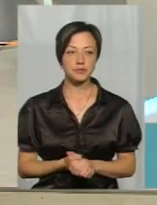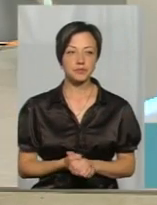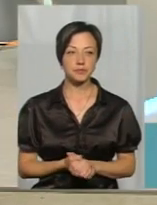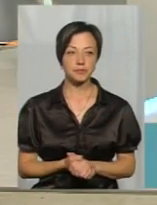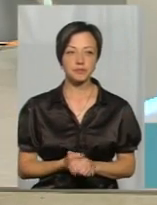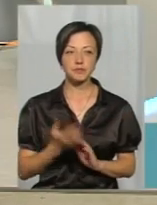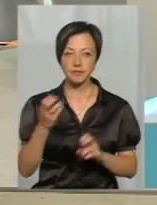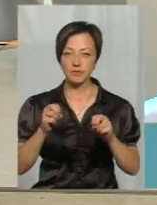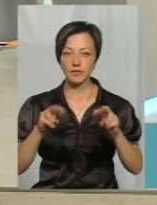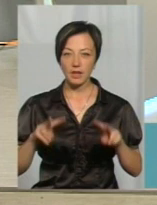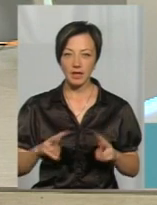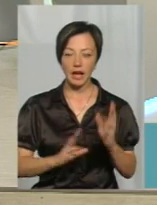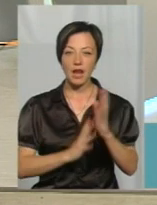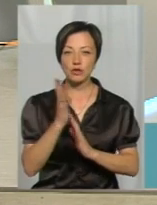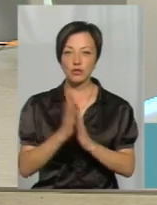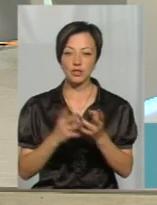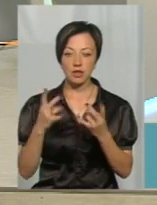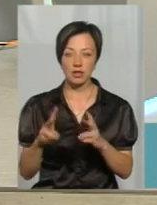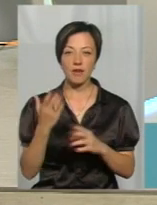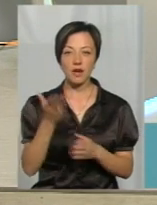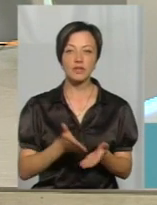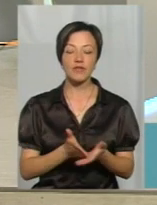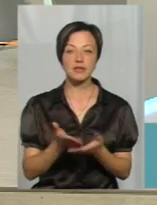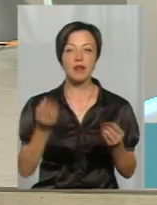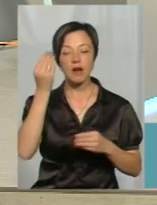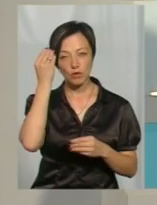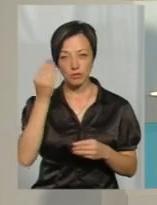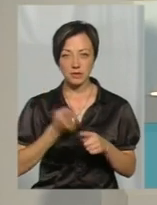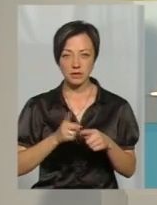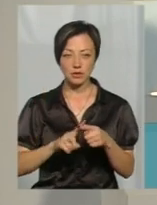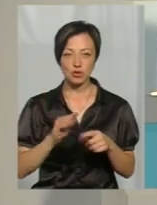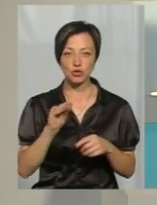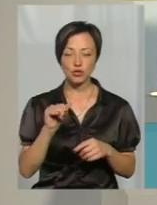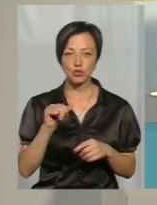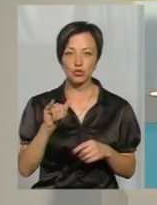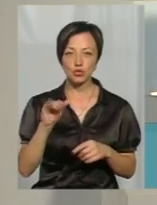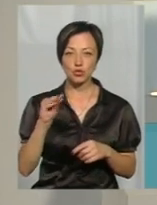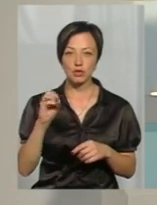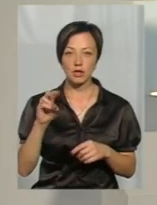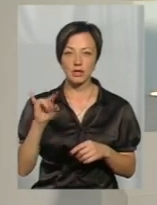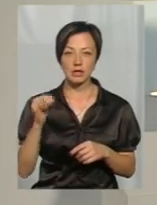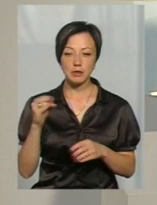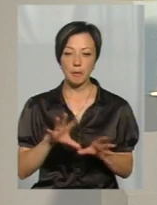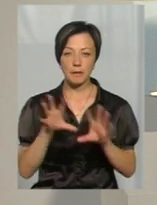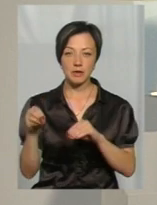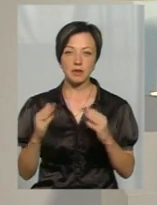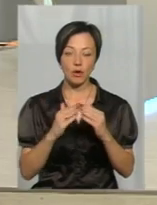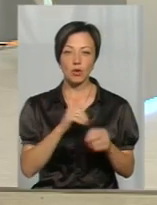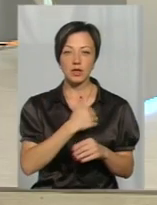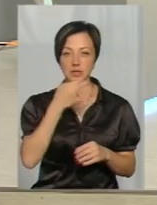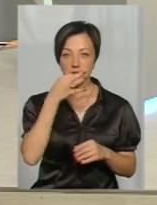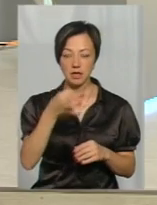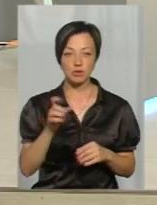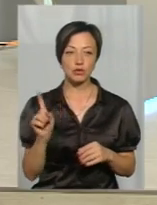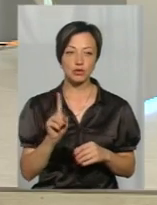ви спеціалізуєтесь на лісових шкідниках, а ваша версія яка? Як жужилиці, чому вони перемістилися в осель? Взагалі, то я хотів би сказати,